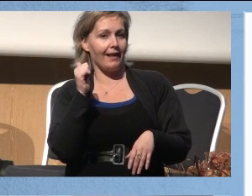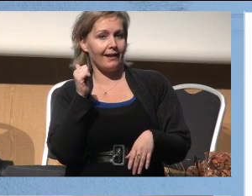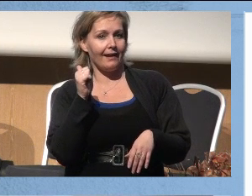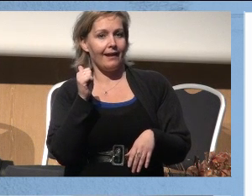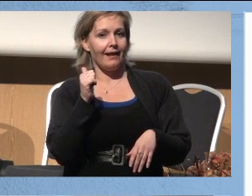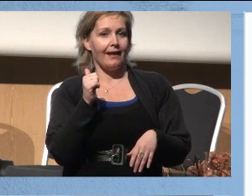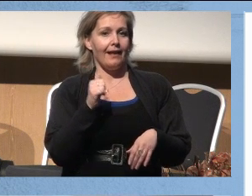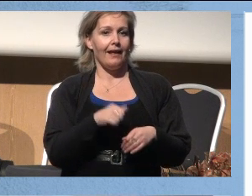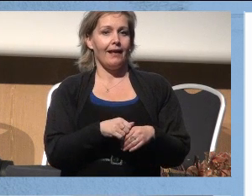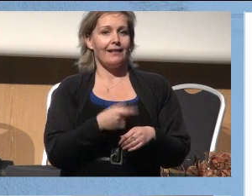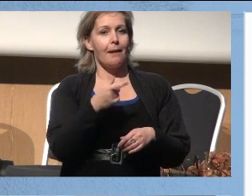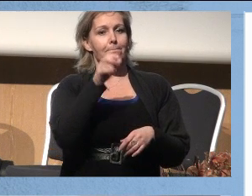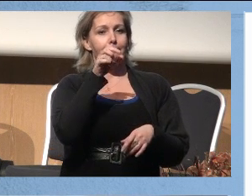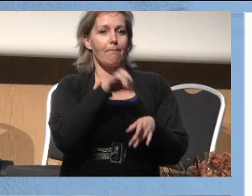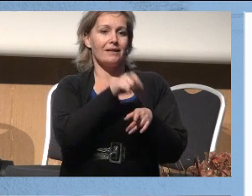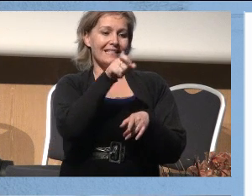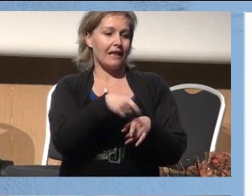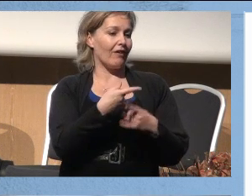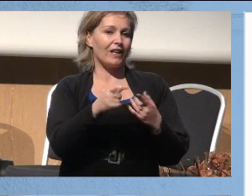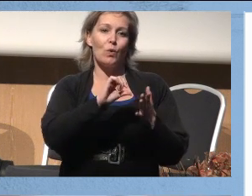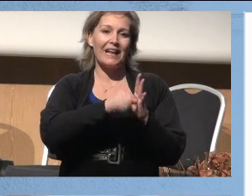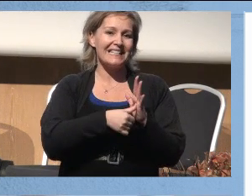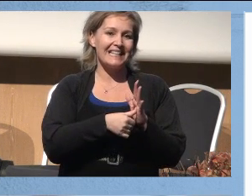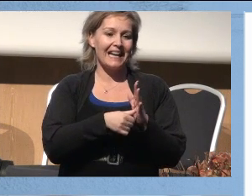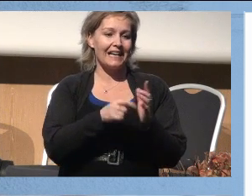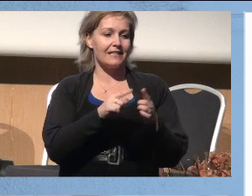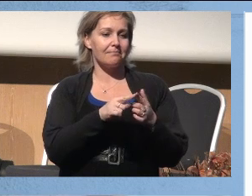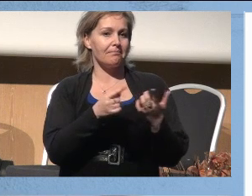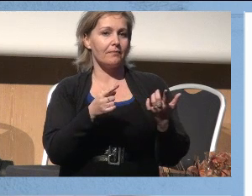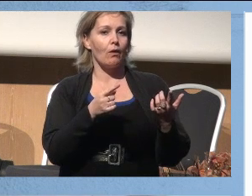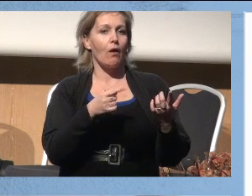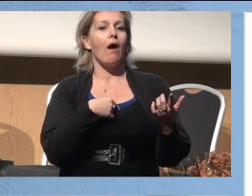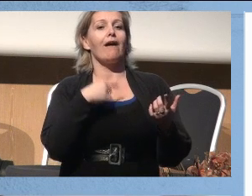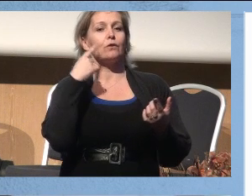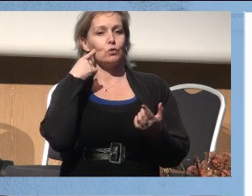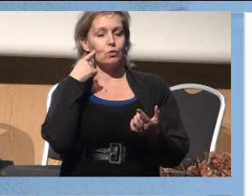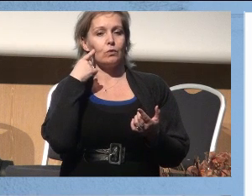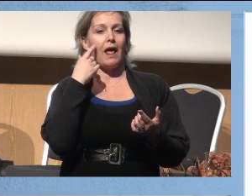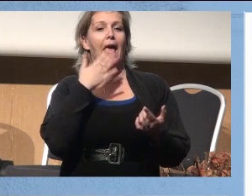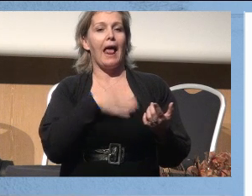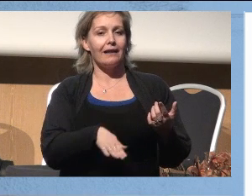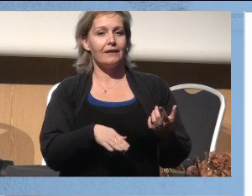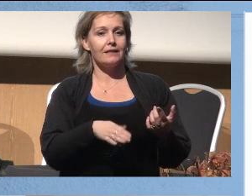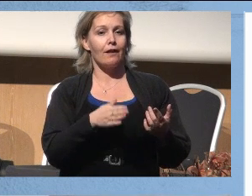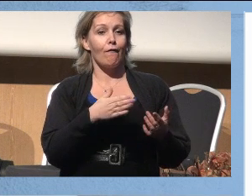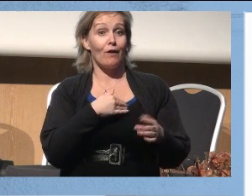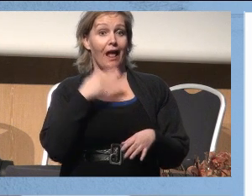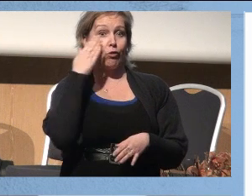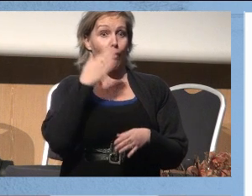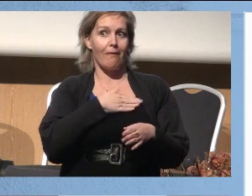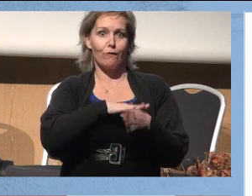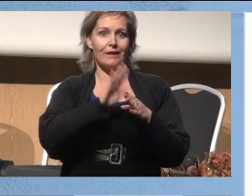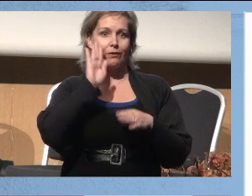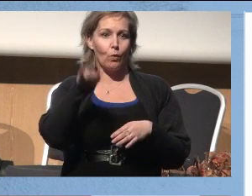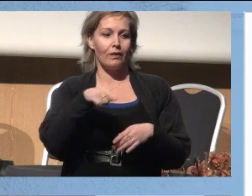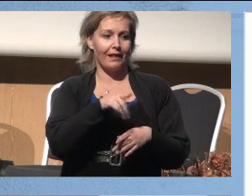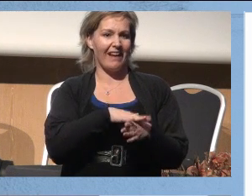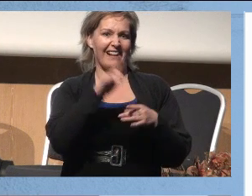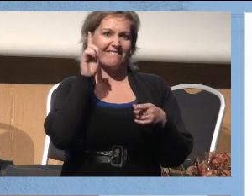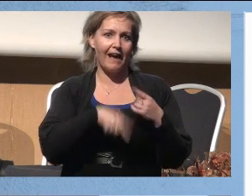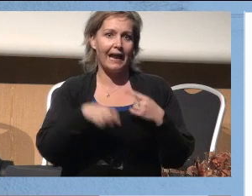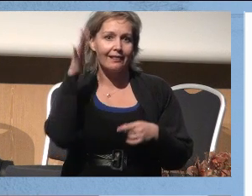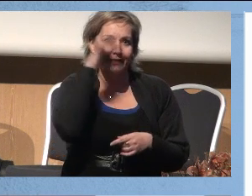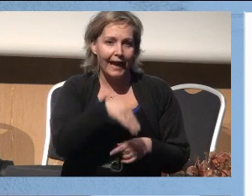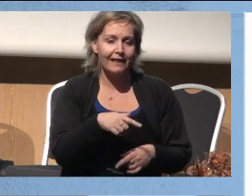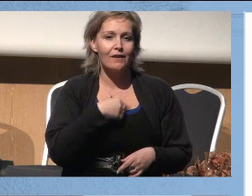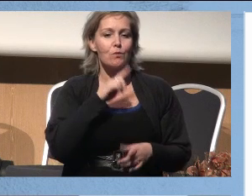pasientene som var der kunne registrere om de var fornøyd eller ikke. Og så skjønte jeg heldigvis, for jeg dommet meg helt ut, at dette var jo helt feil ting.